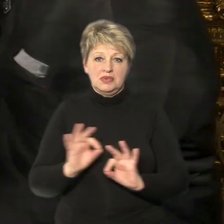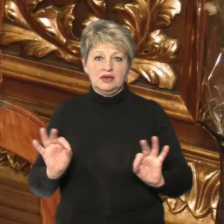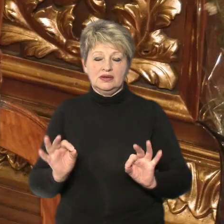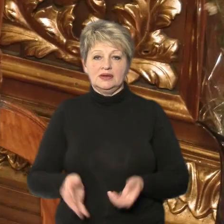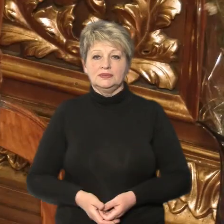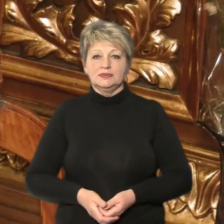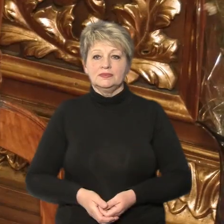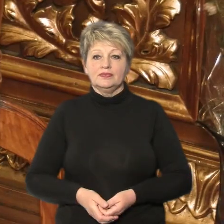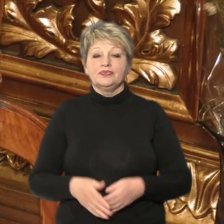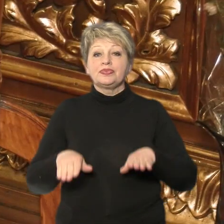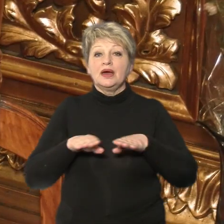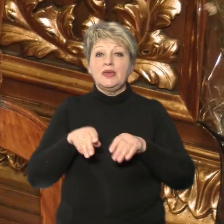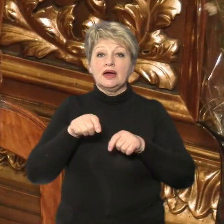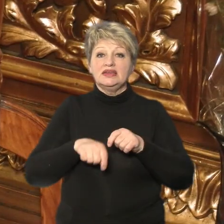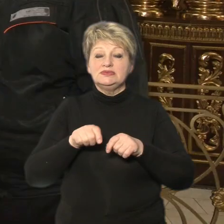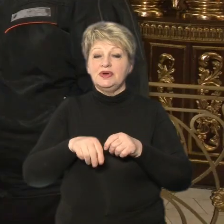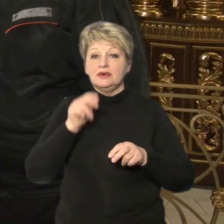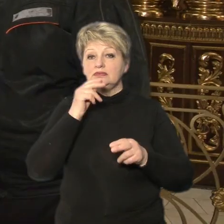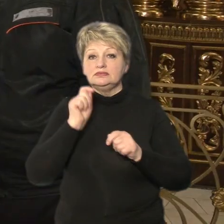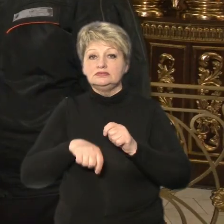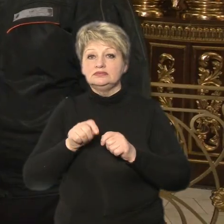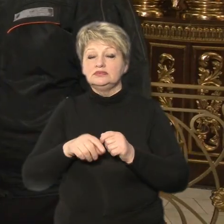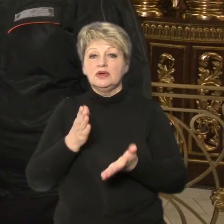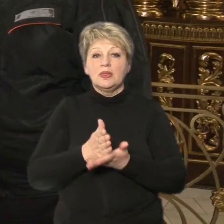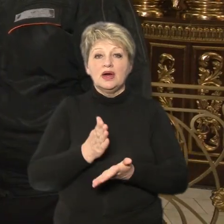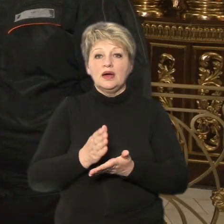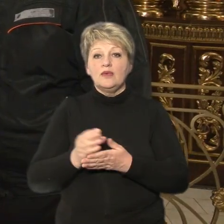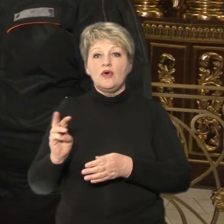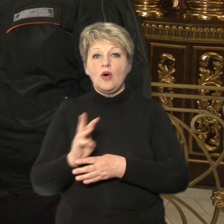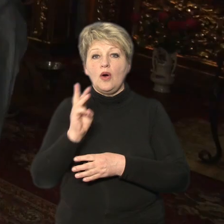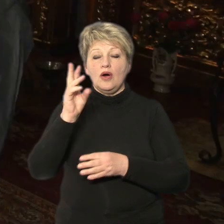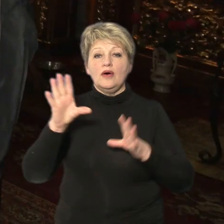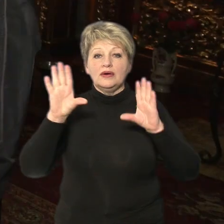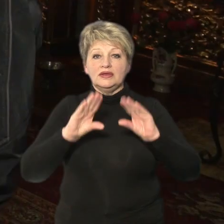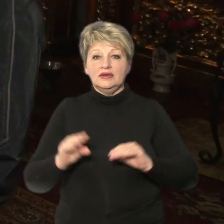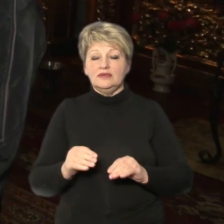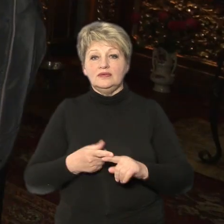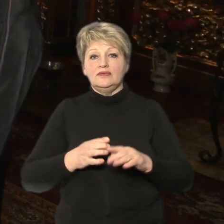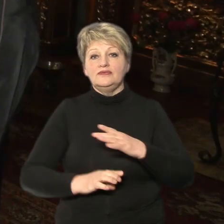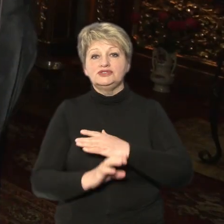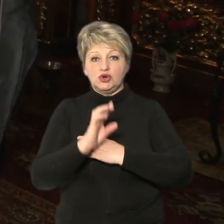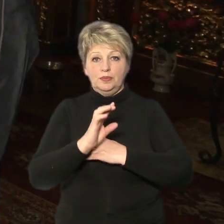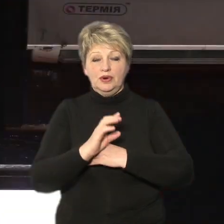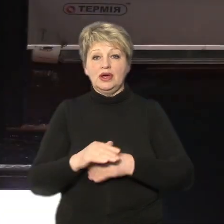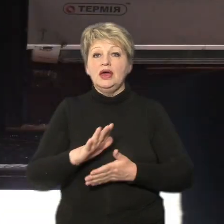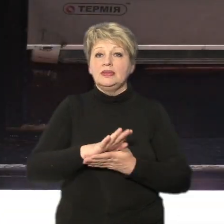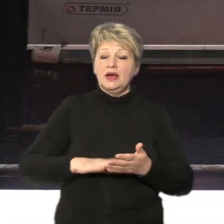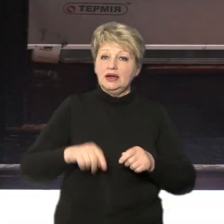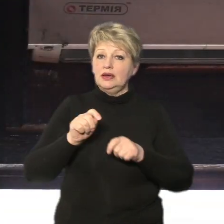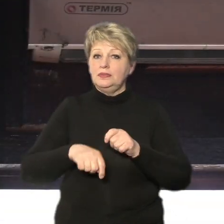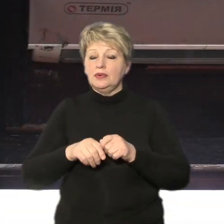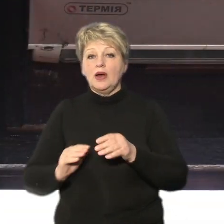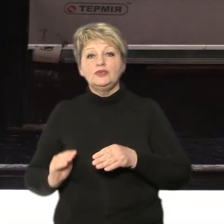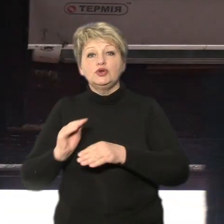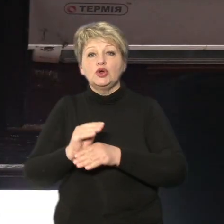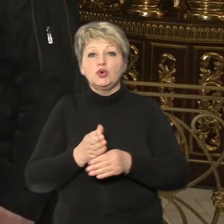його на місце. Так інспектор оглядає справність наявних вогнегасників у Свято-Троїцькому кафедральному супорі. Дар'ї перевіряє додаткові